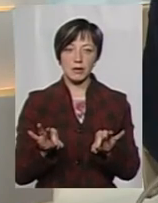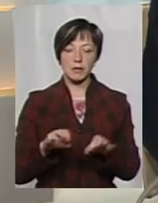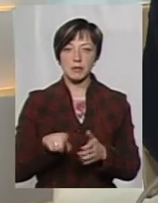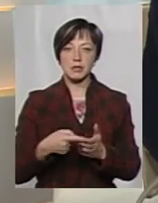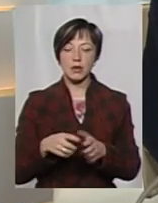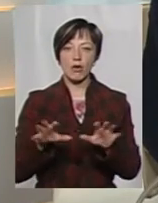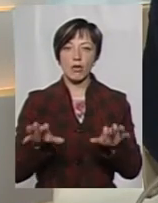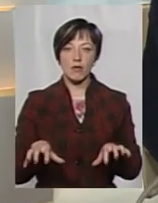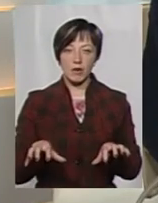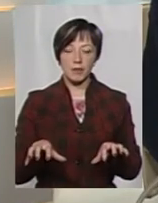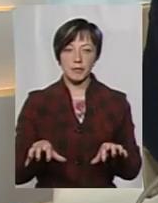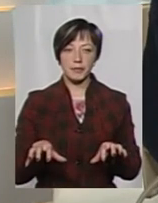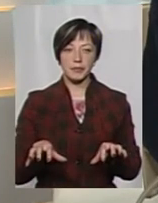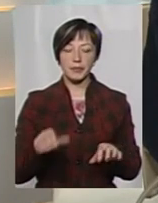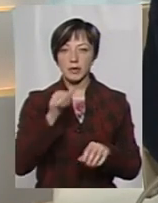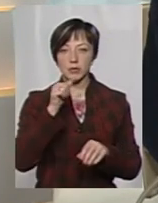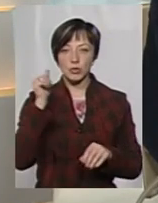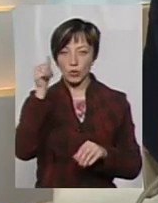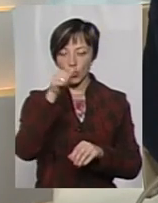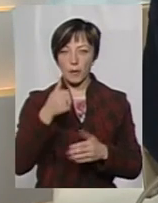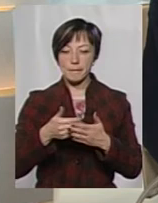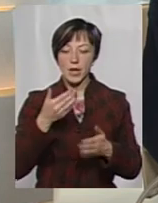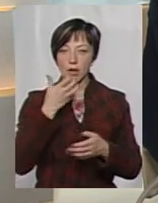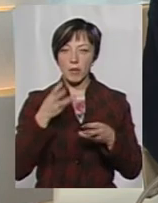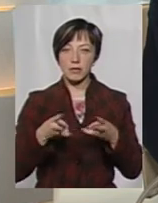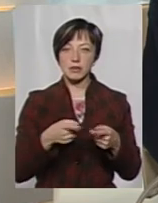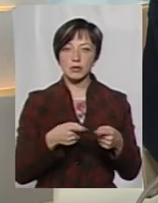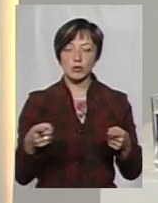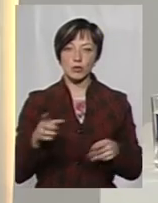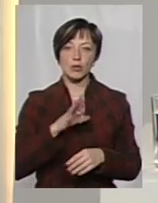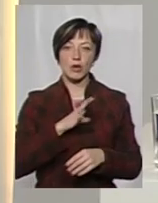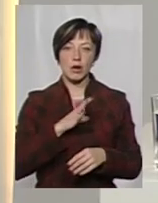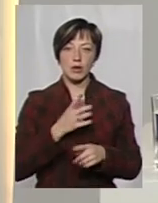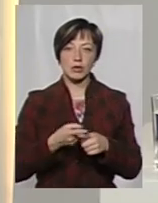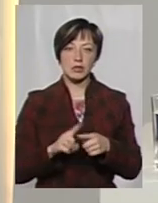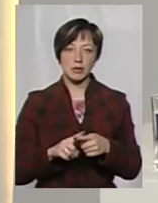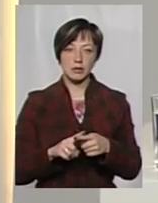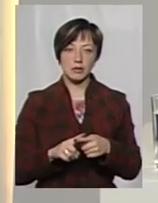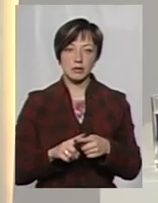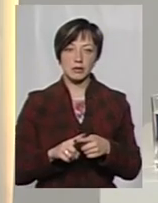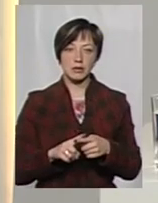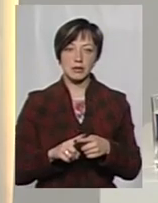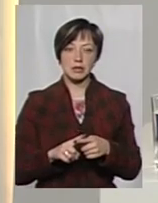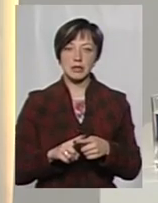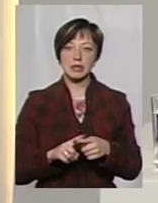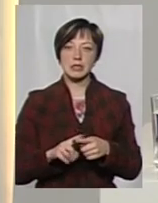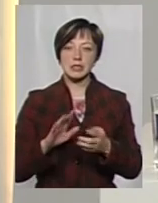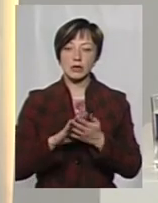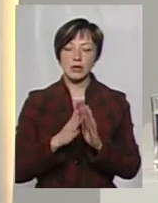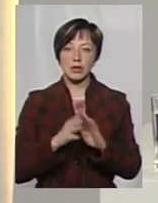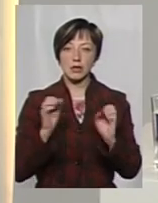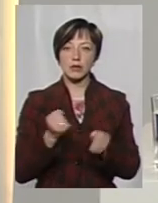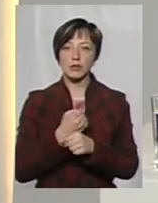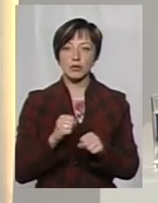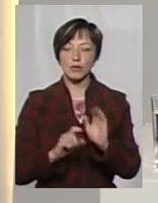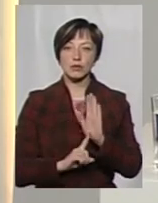голова, я так десь, що пам'ятаю, минулого року перед опальним сезоном, коли там була оця ситуація, коли не могли